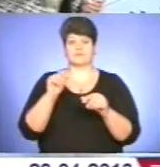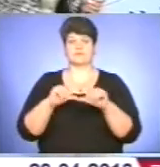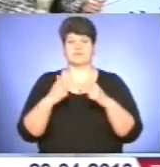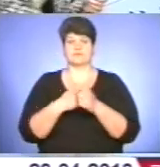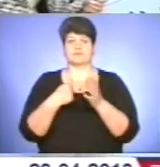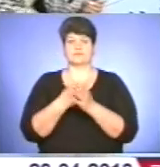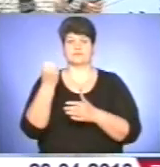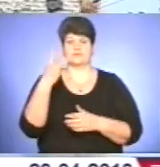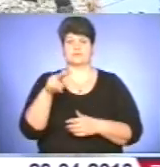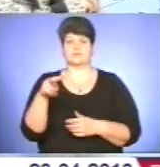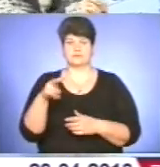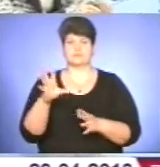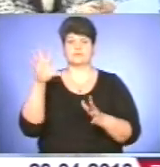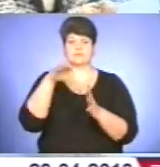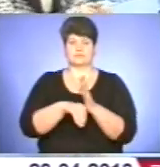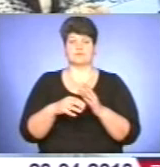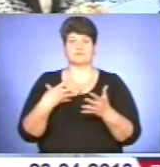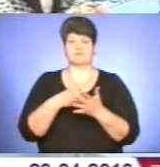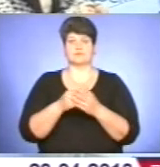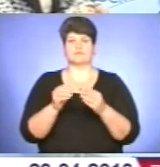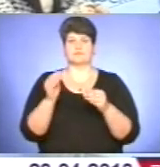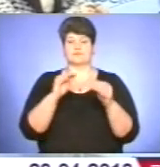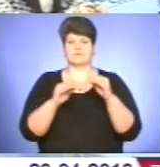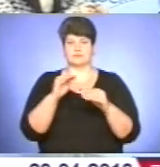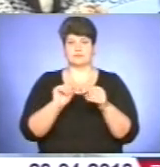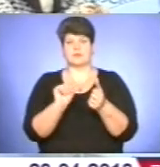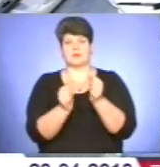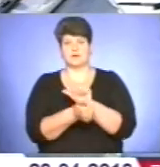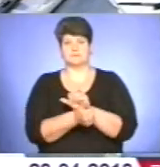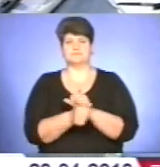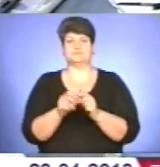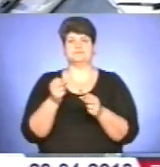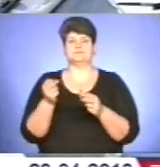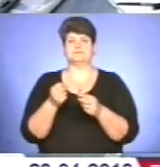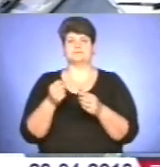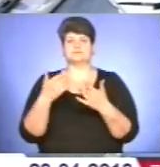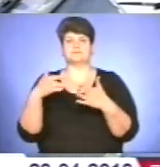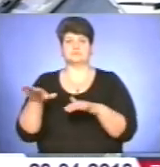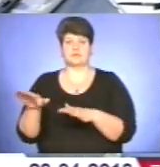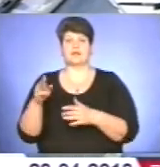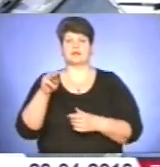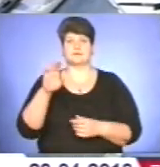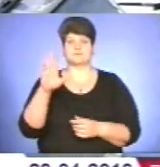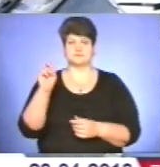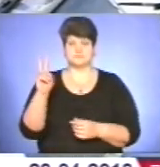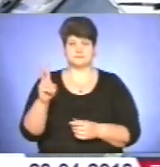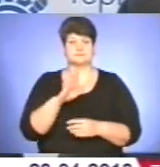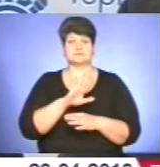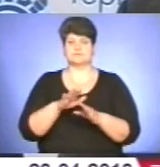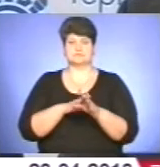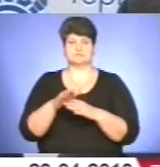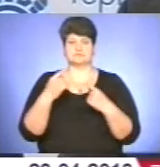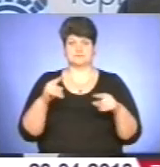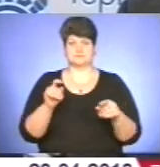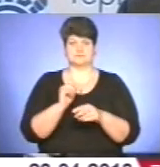цього року ввела до свого складу депутатів замість тих, які вибули. Але ТВК не виконала іншого завдання. До